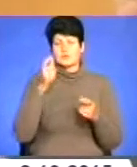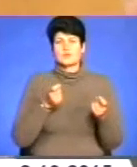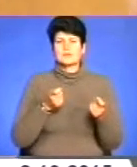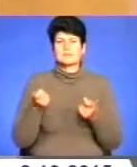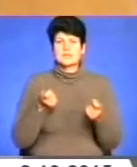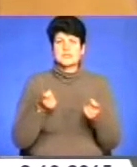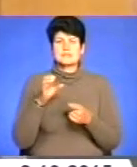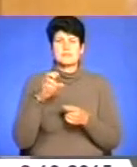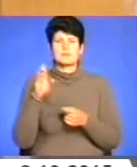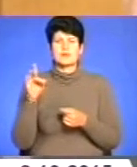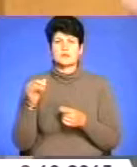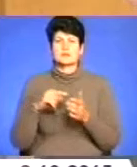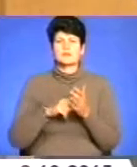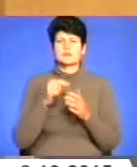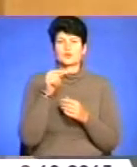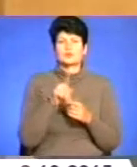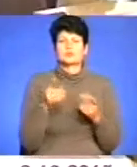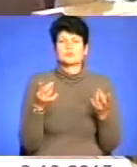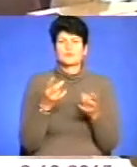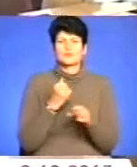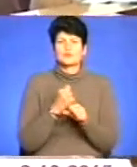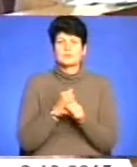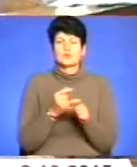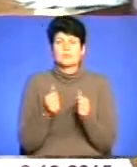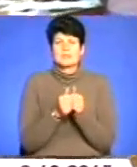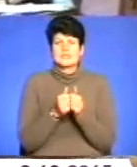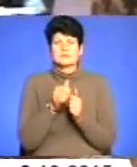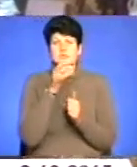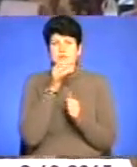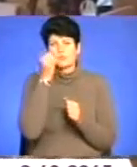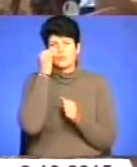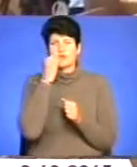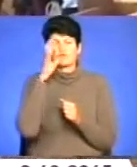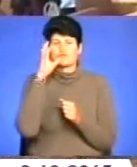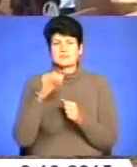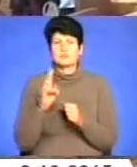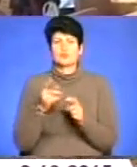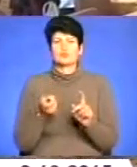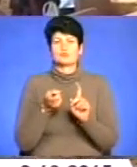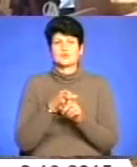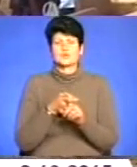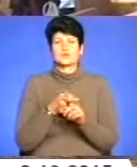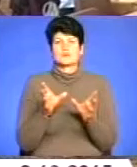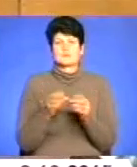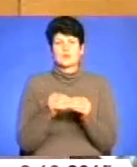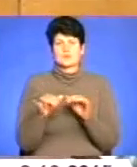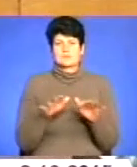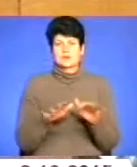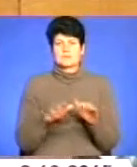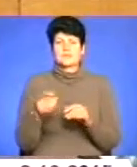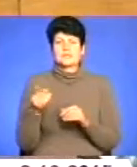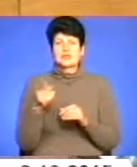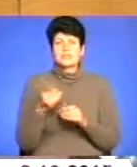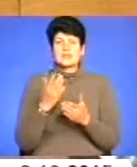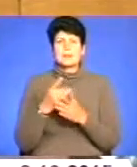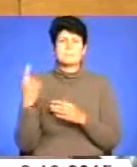Барна заакцентував на тому, що потрібно зробити найближчим часом, а також подякував усім, хто долучився до спільної справи. Тернопільщина